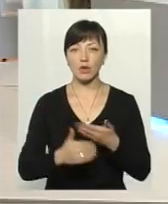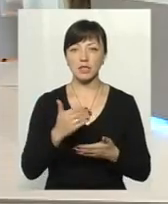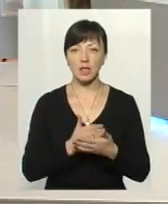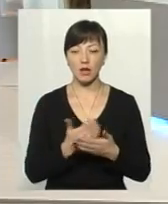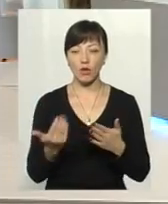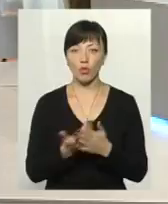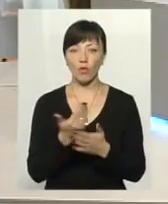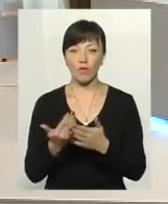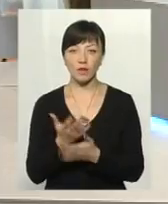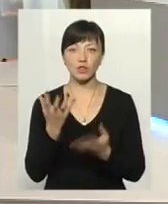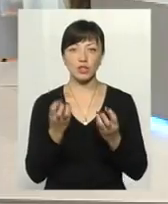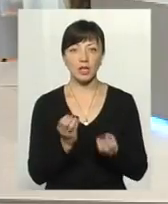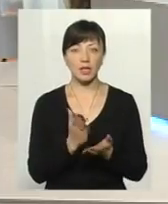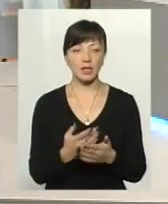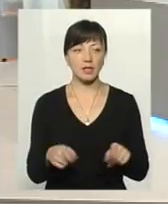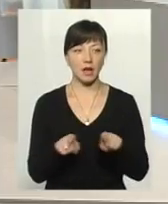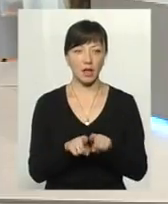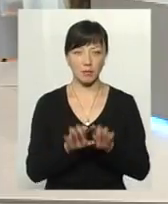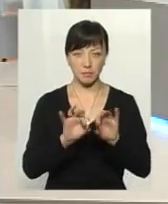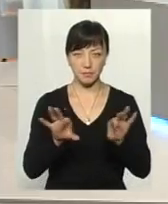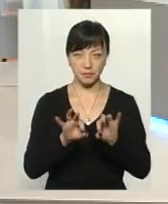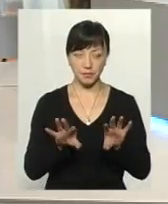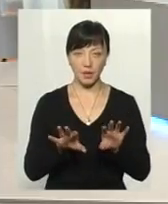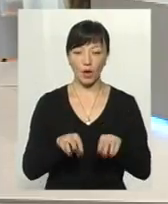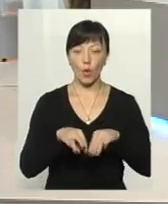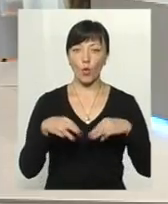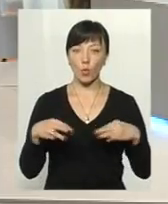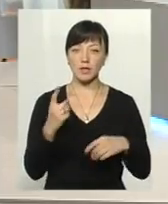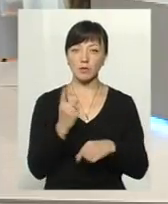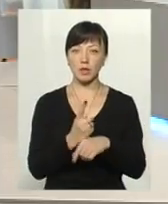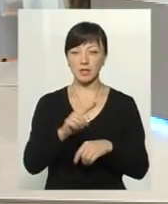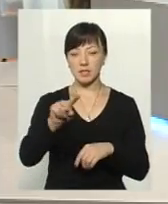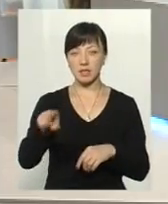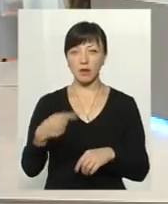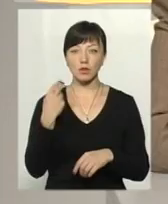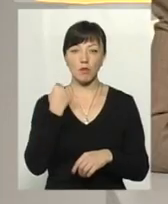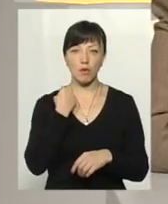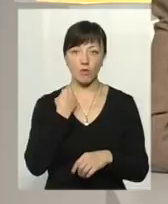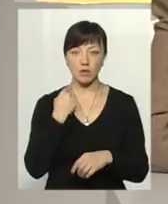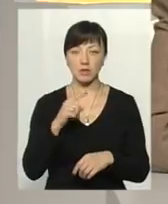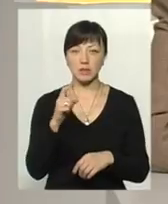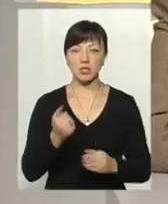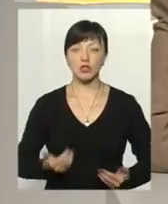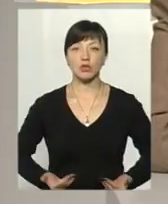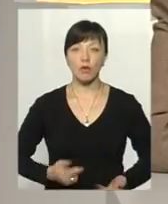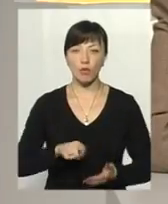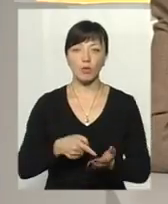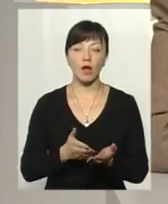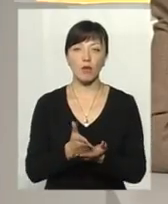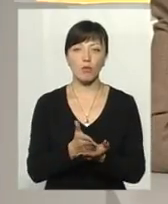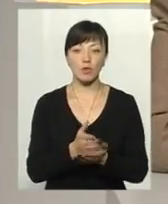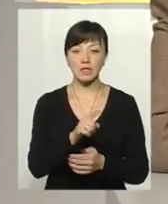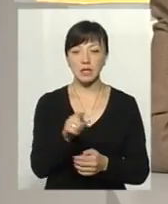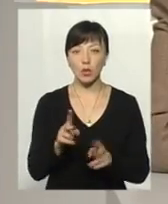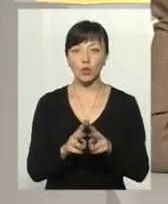нововведень ще є таке, хочу зацитувати. Уряд заборонив стягувати заборгованість за житлово-комунальні послуги